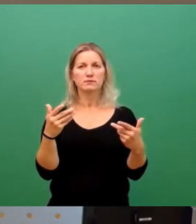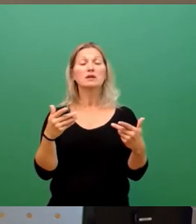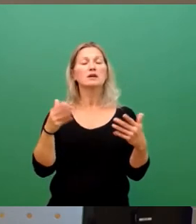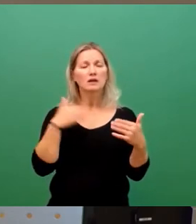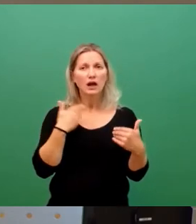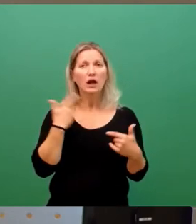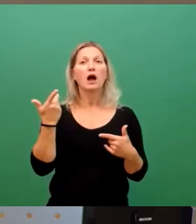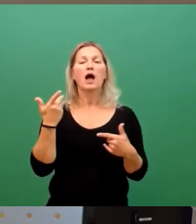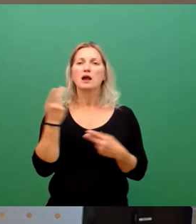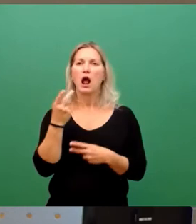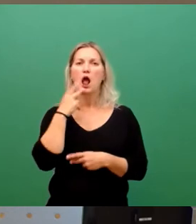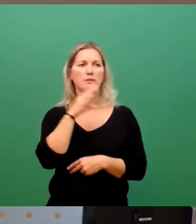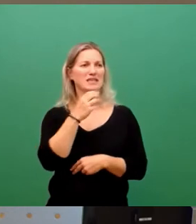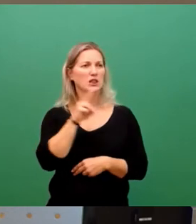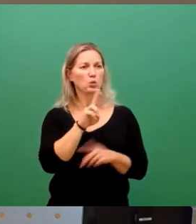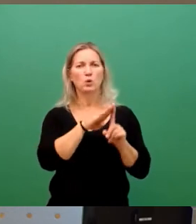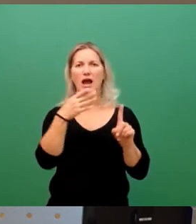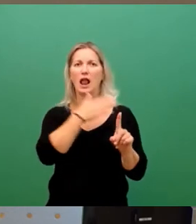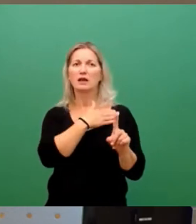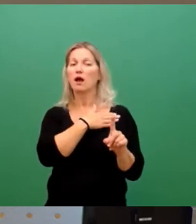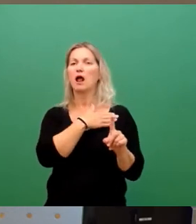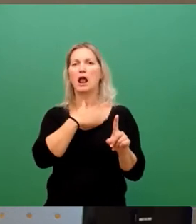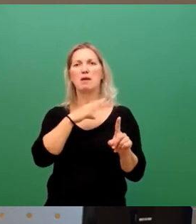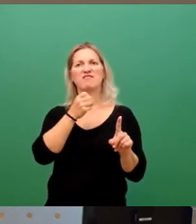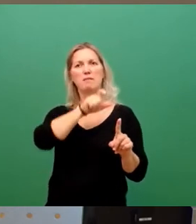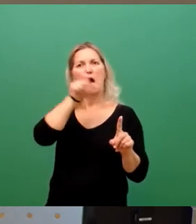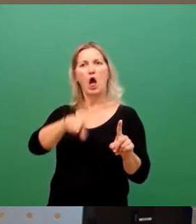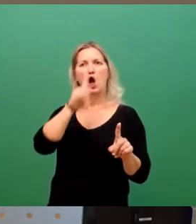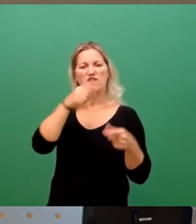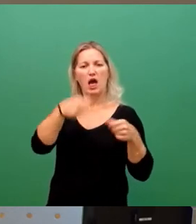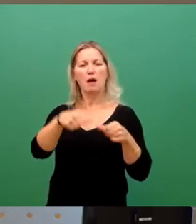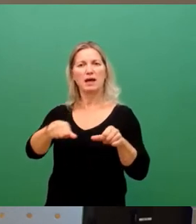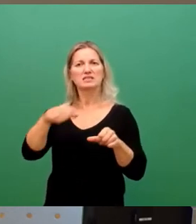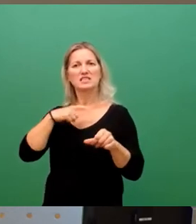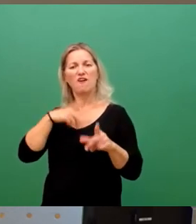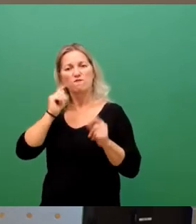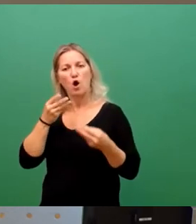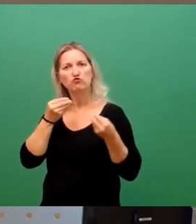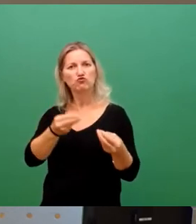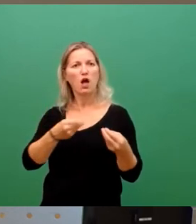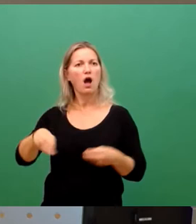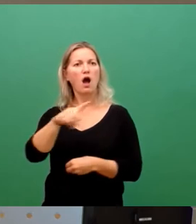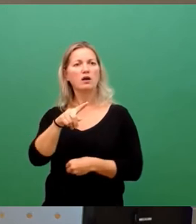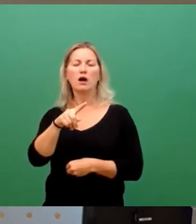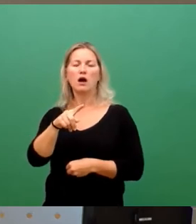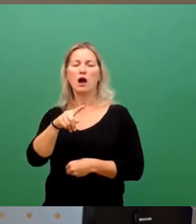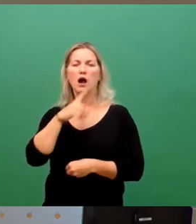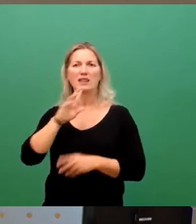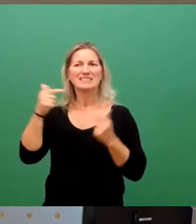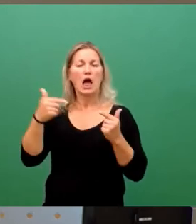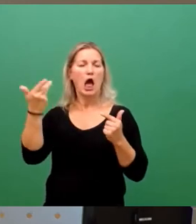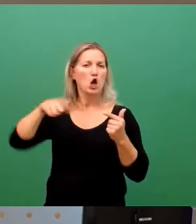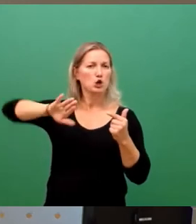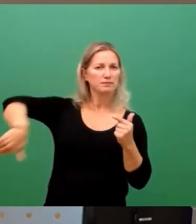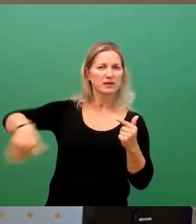Linker wollen sich lieber von der FDP erpressen lassen, als unsere Vorschläge, unsere Vorschläge der Dissidenten für mehr Klimaschutz zu